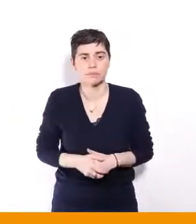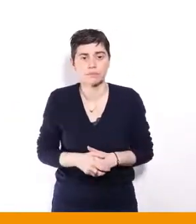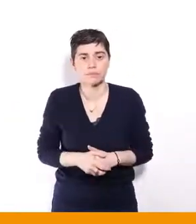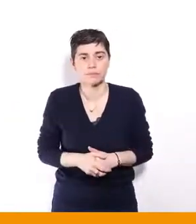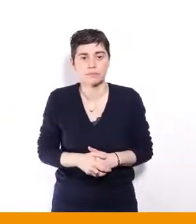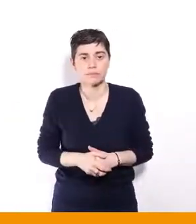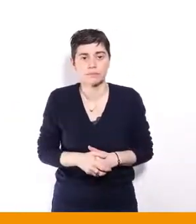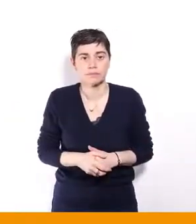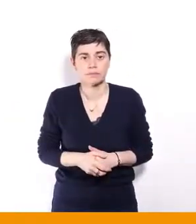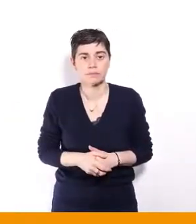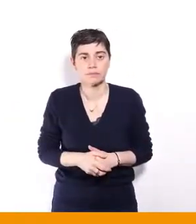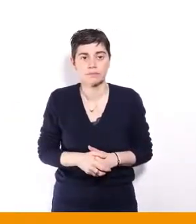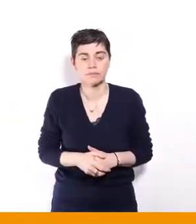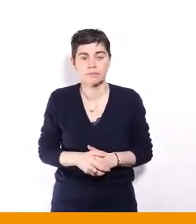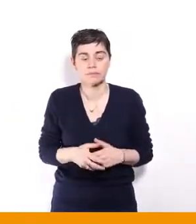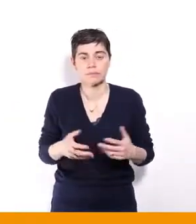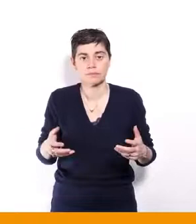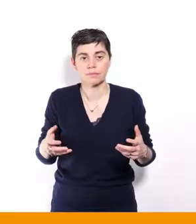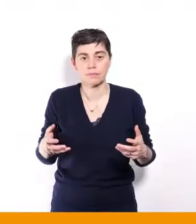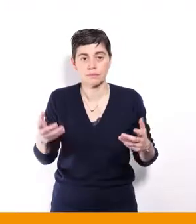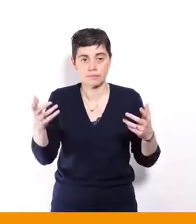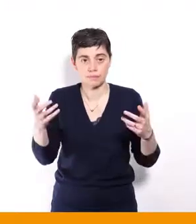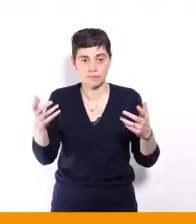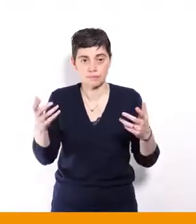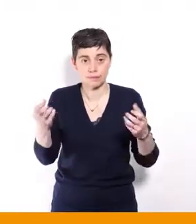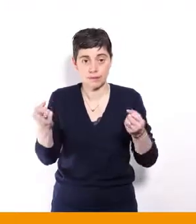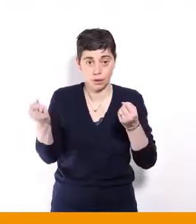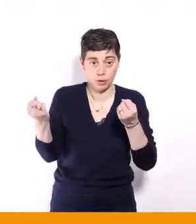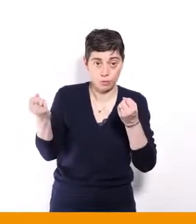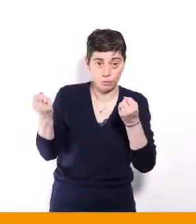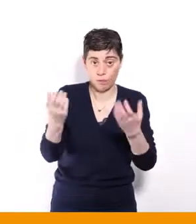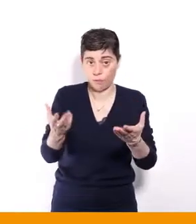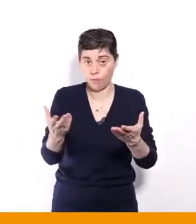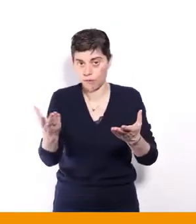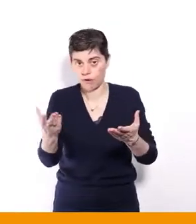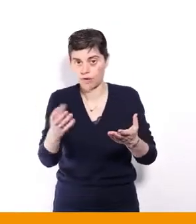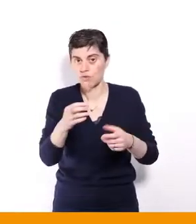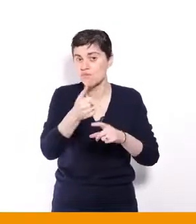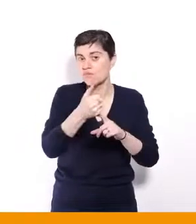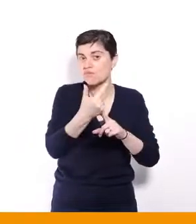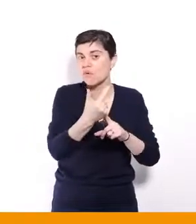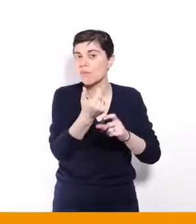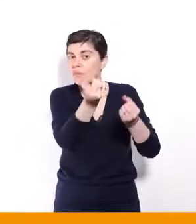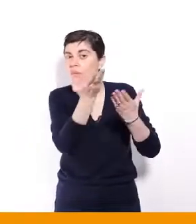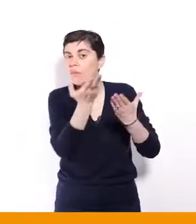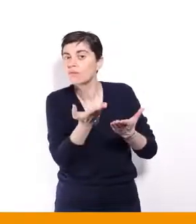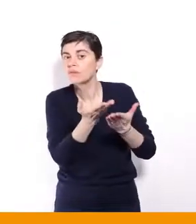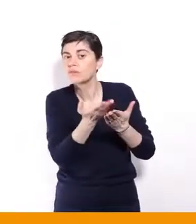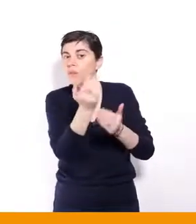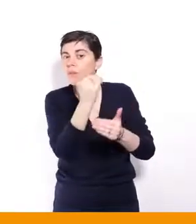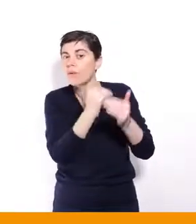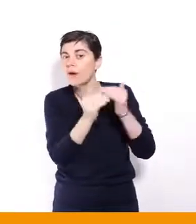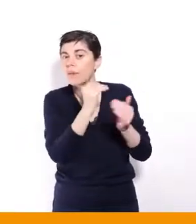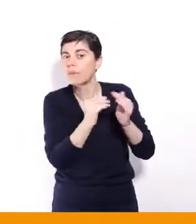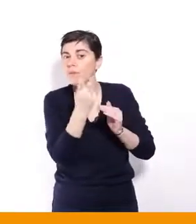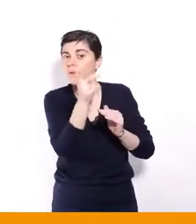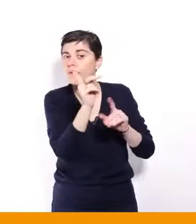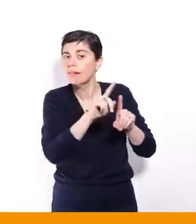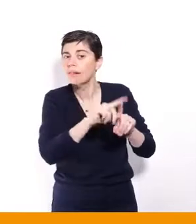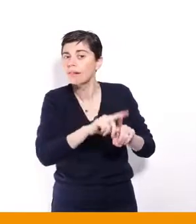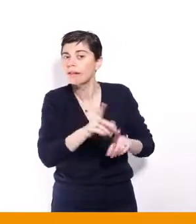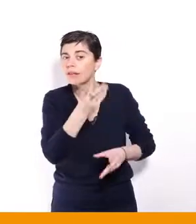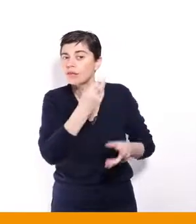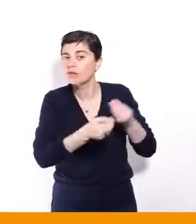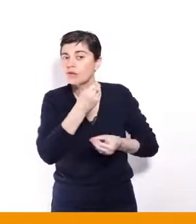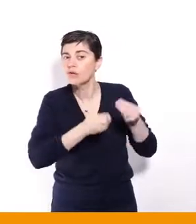Merci. Alors, maintenant, je vous propose de détailler ou de revenir sur une ou deux propositions de votre programme qui auraient un